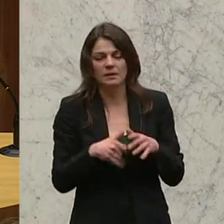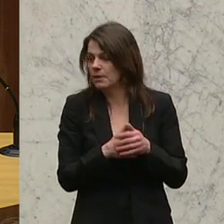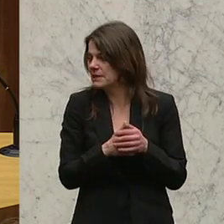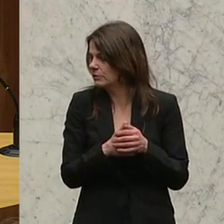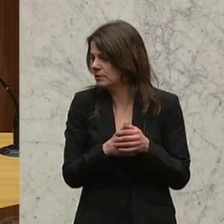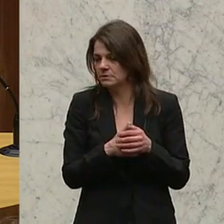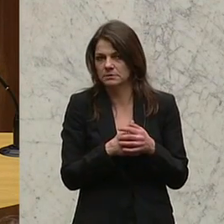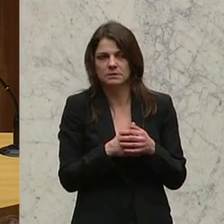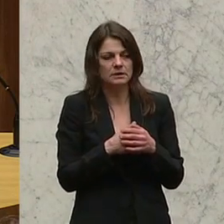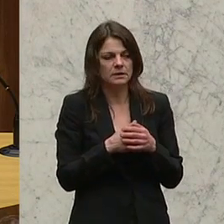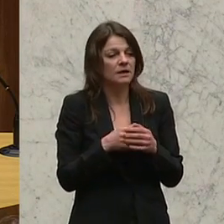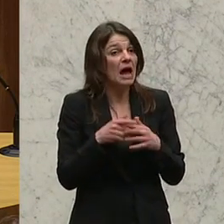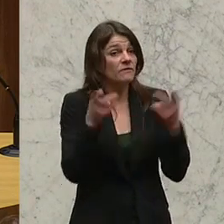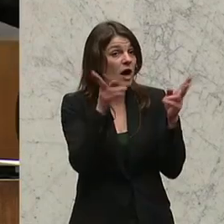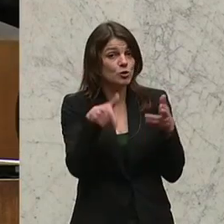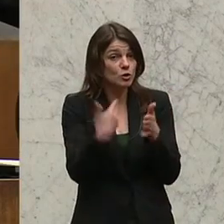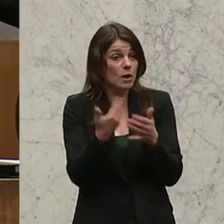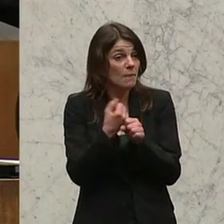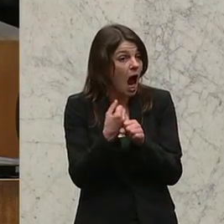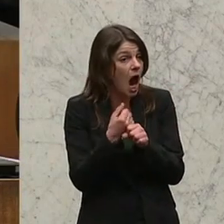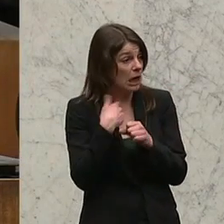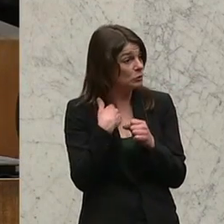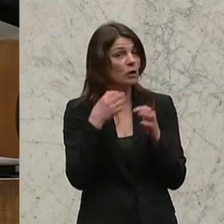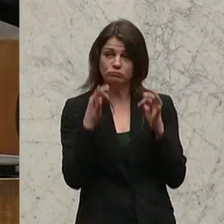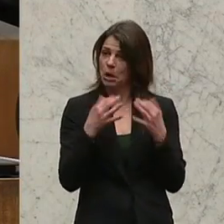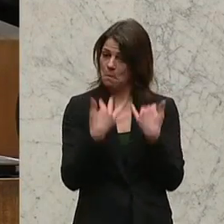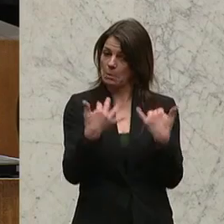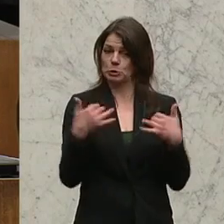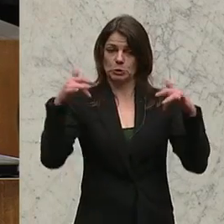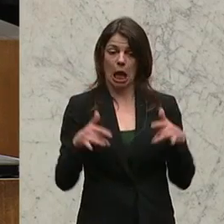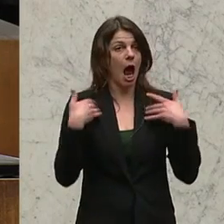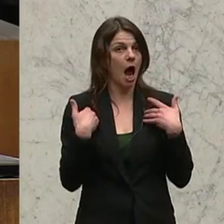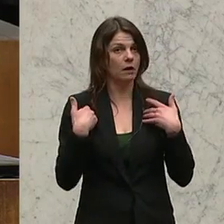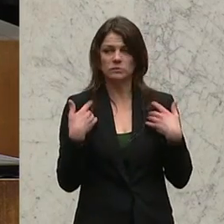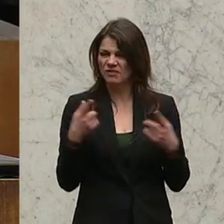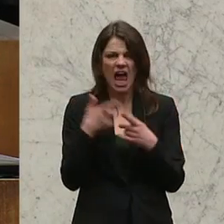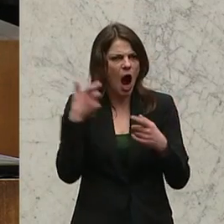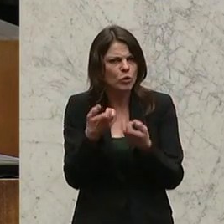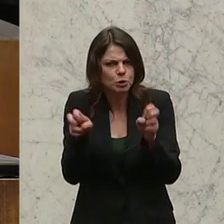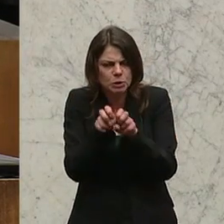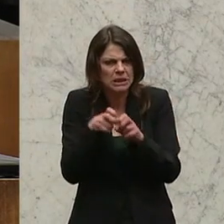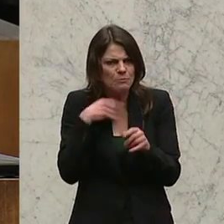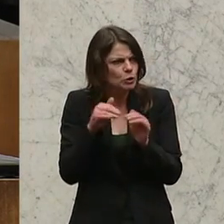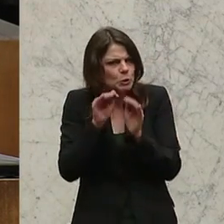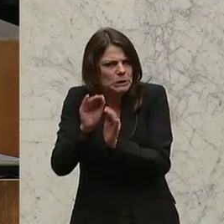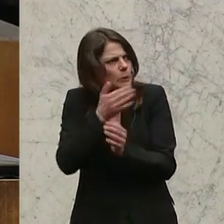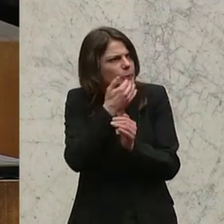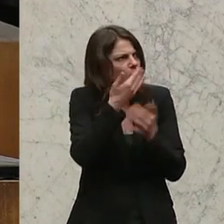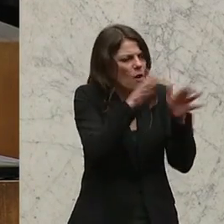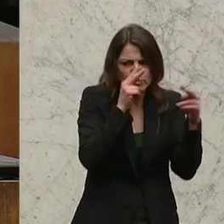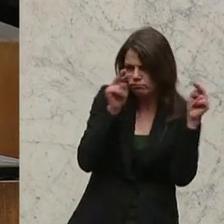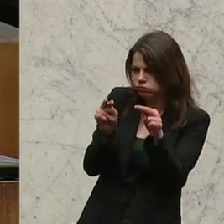Also wenn man wirklich so tut, als hätten wir einen Parlamentarismus, wo man den Ausschuss vor zu viel Öffentlichkeit schützen muss, weil die